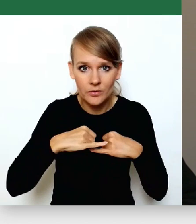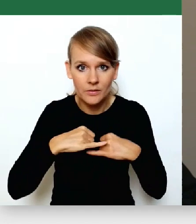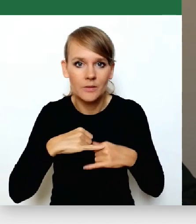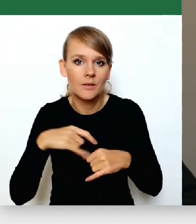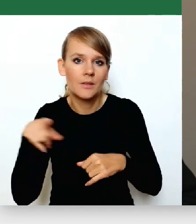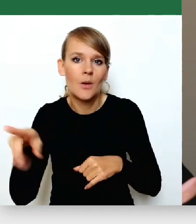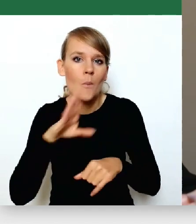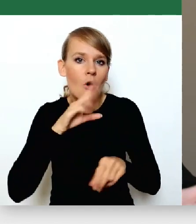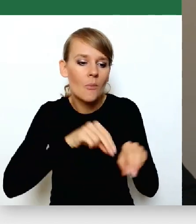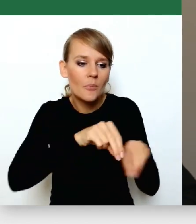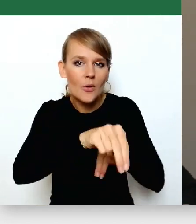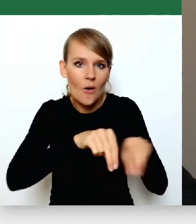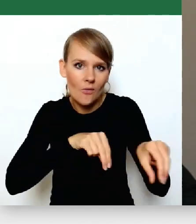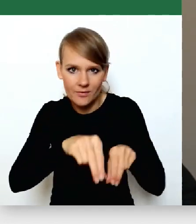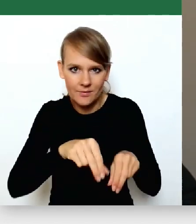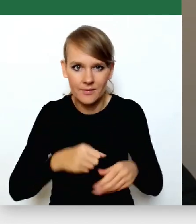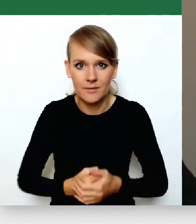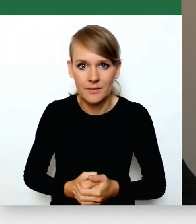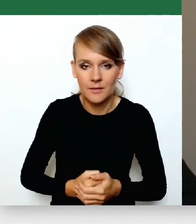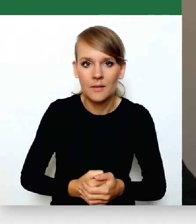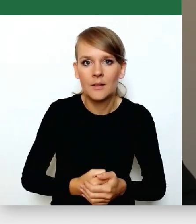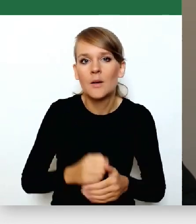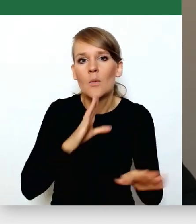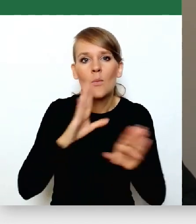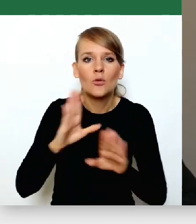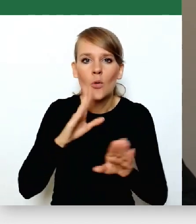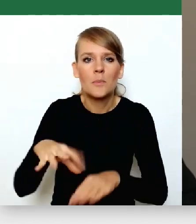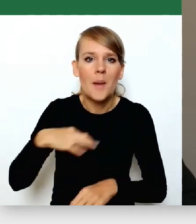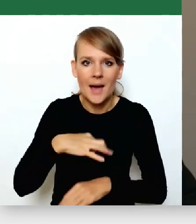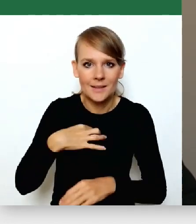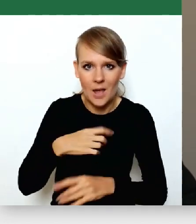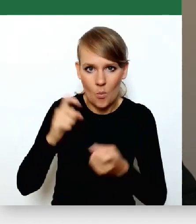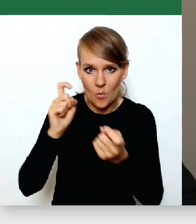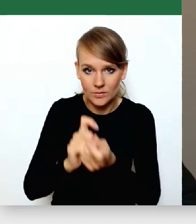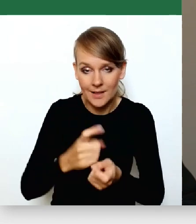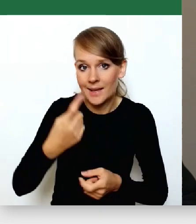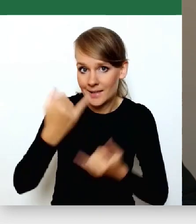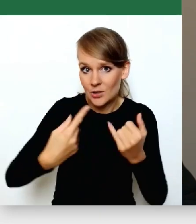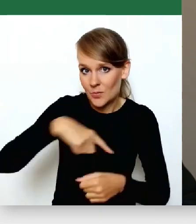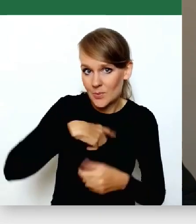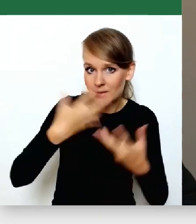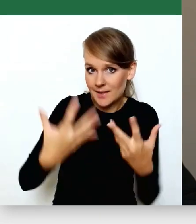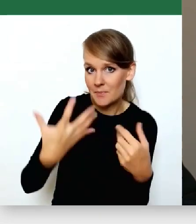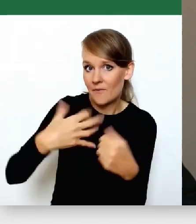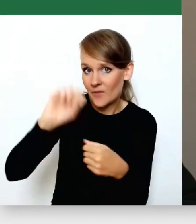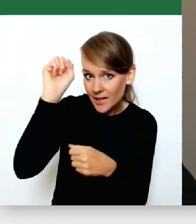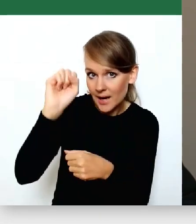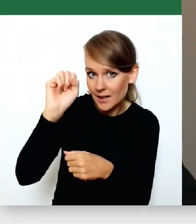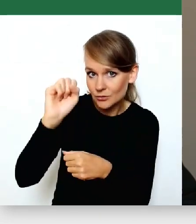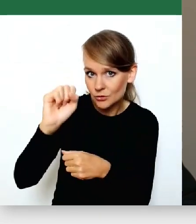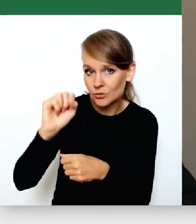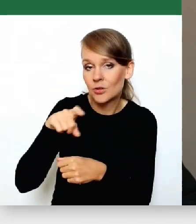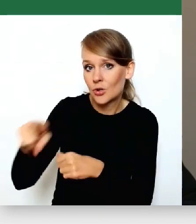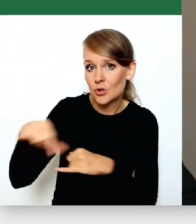Tak samo jak partie opozycyjne. Więc żeby wygrywać z rządzącymi, trzeba zrozumieć